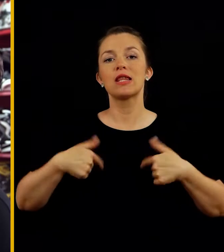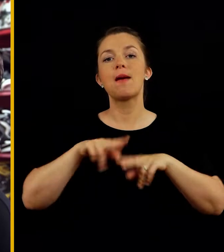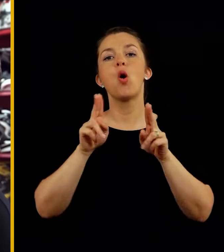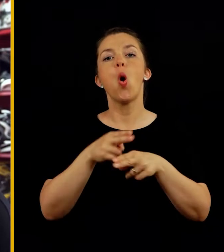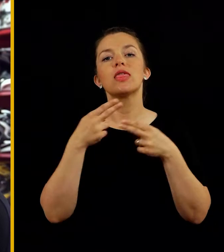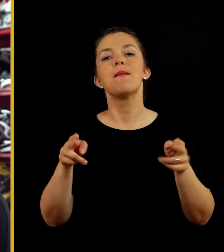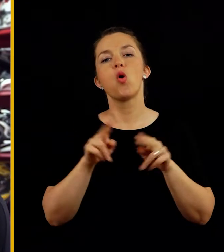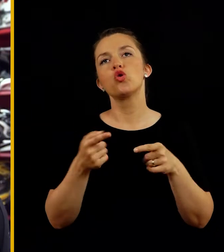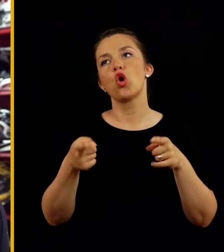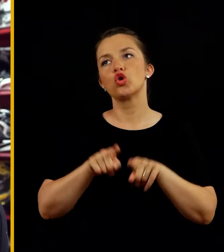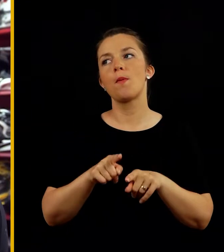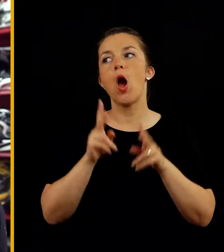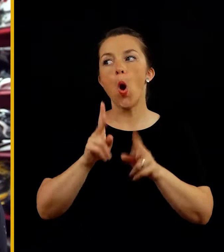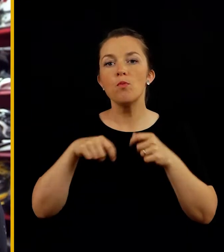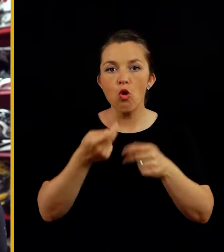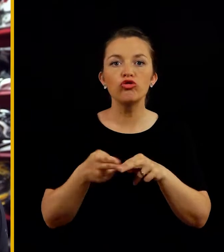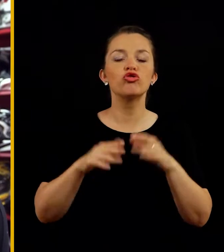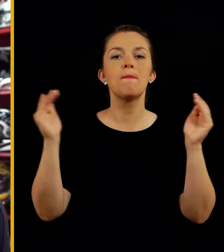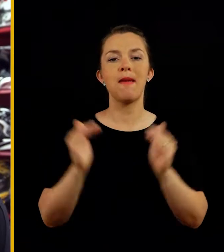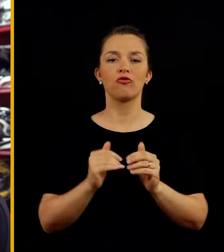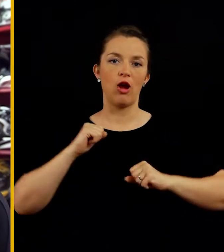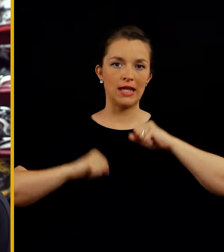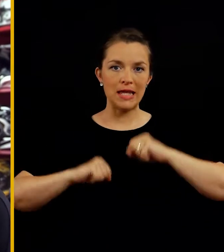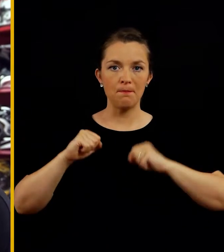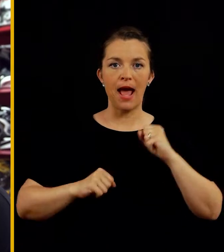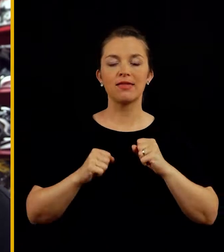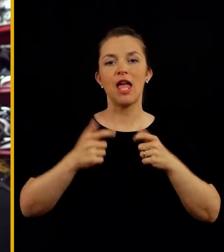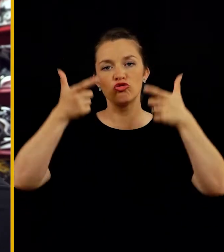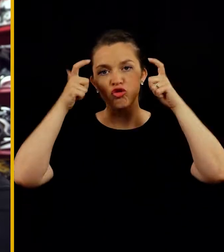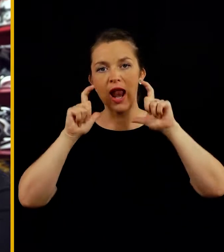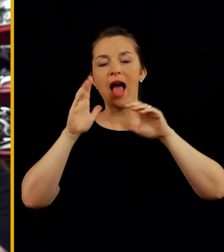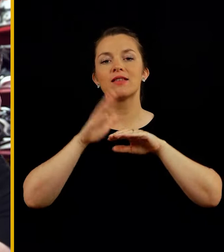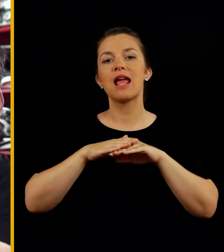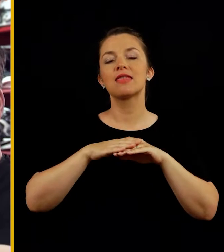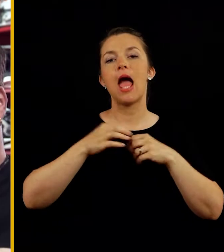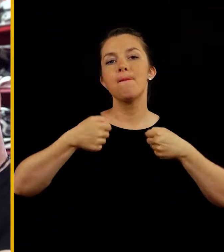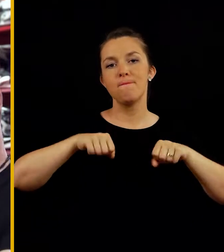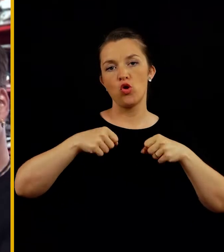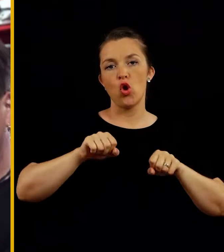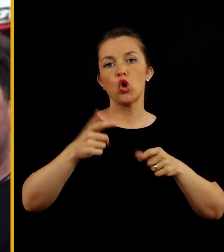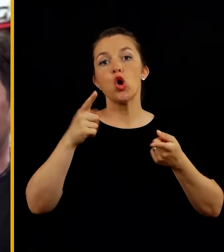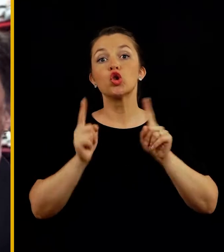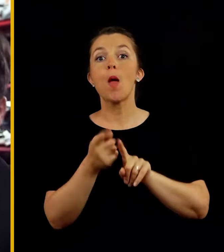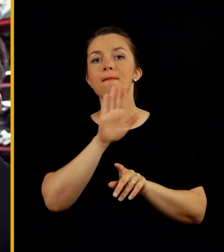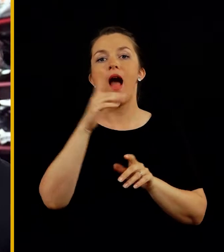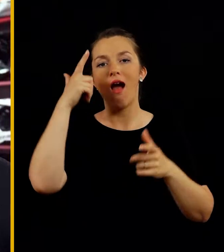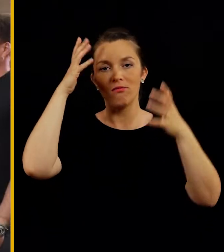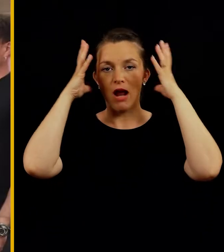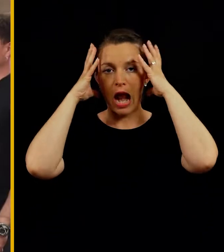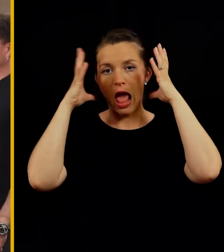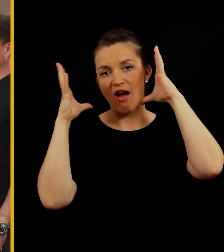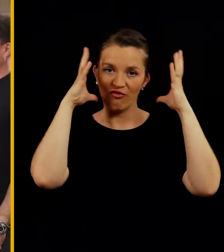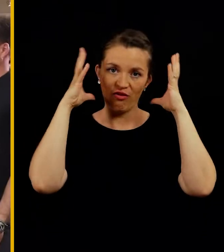prsnega koša nam omogoči oziroma omogoči čim manjše gibanje čelade na motoristu oziroma glave motorista.